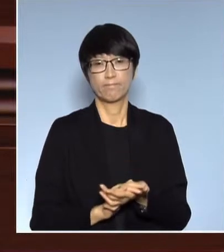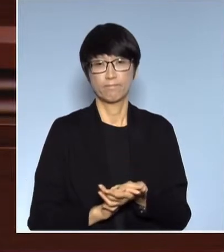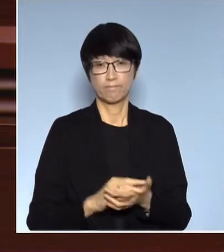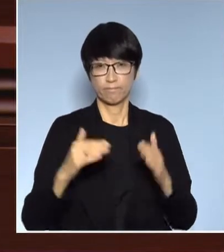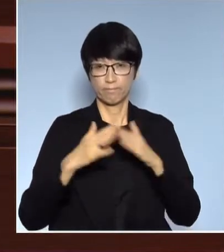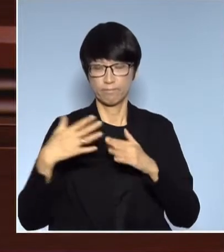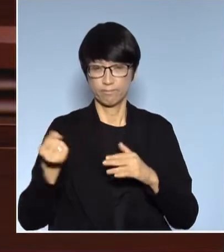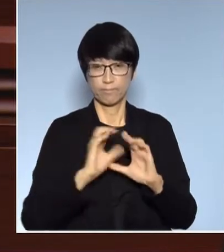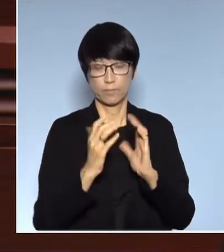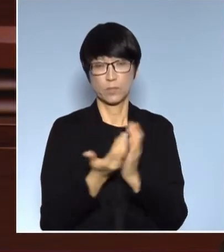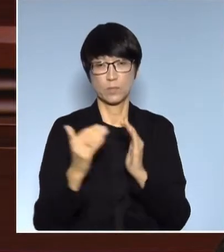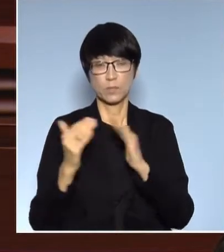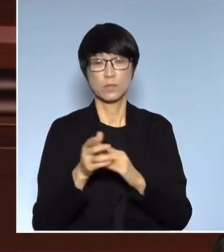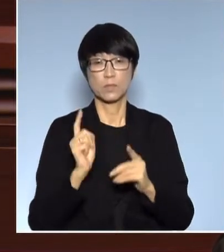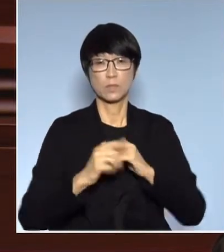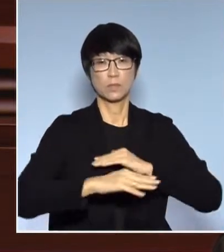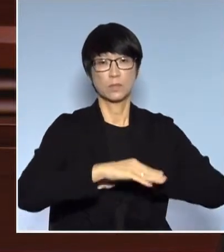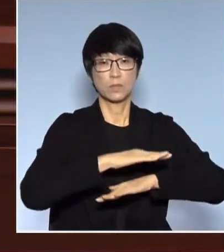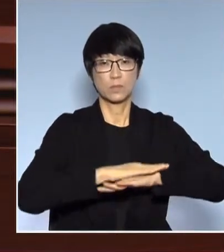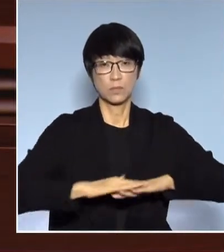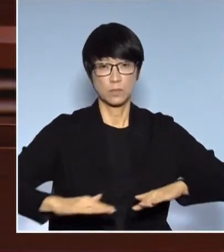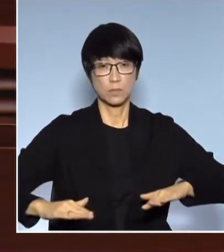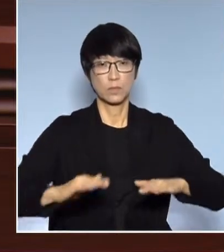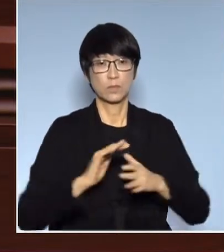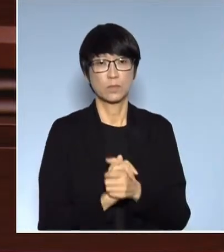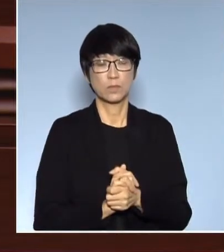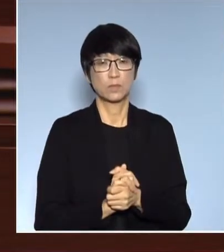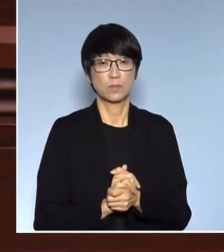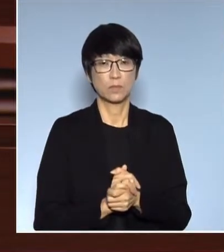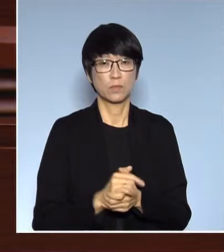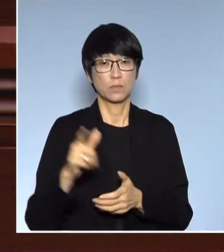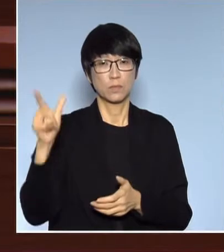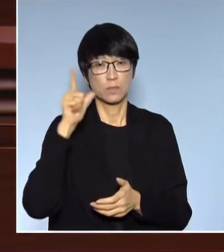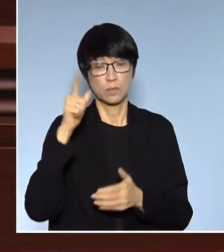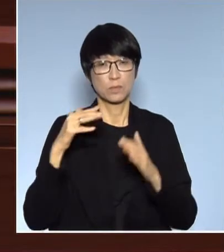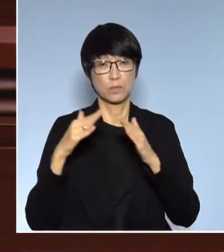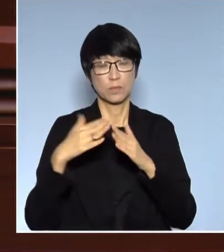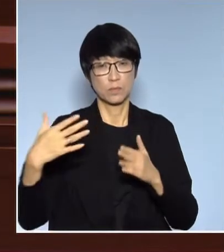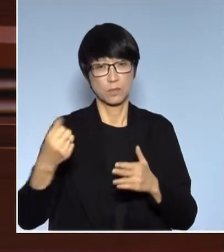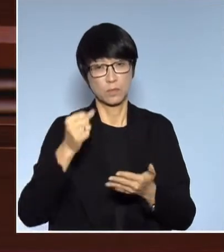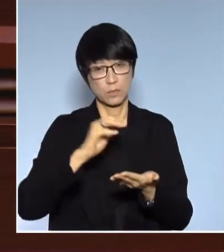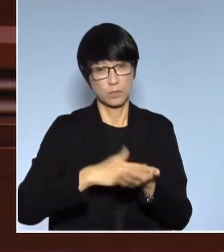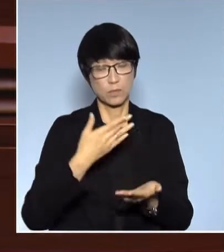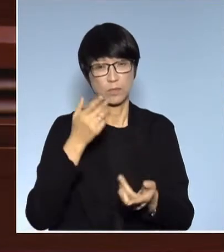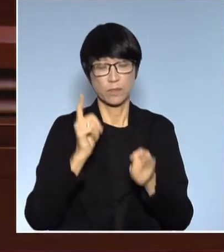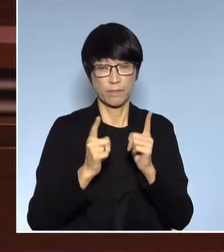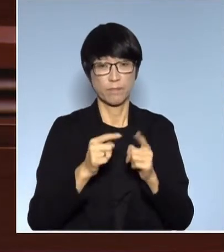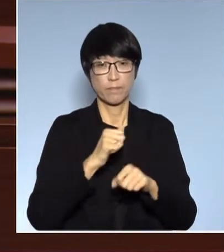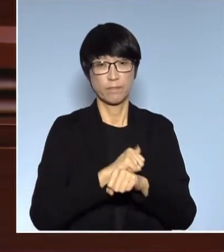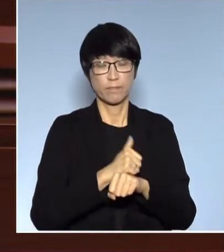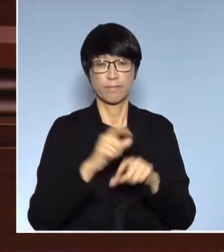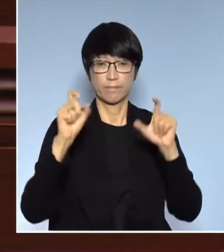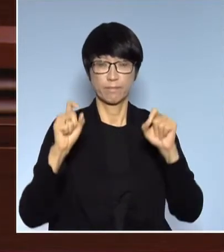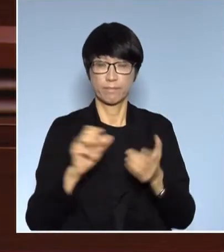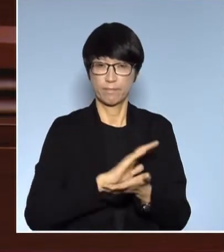長也好甚至口岸安全在這裏你局長也不在裏保安局也在裏你可能一間有機會解釋